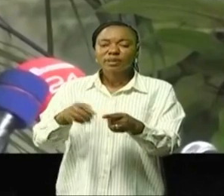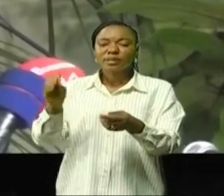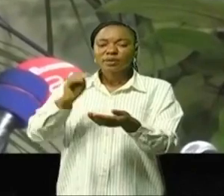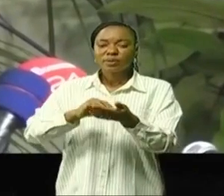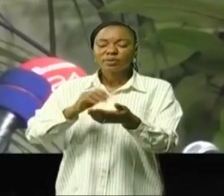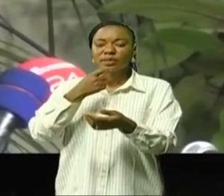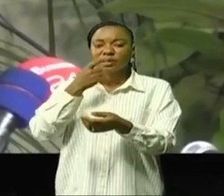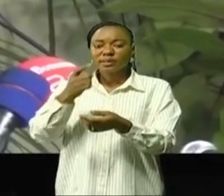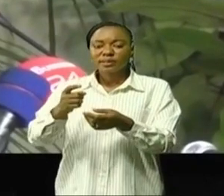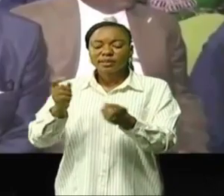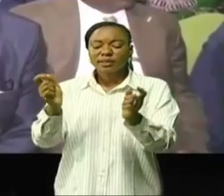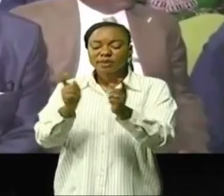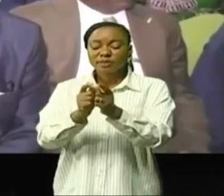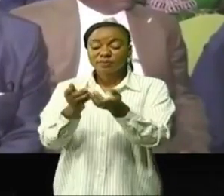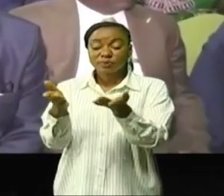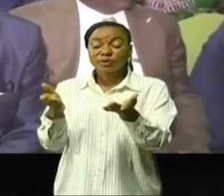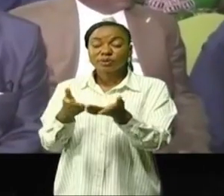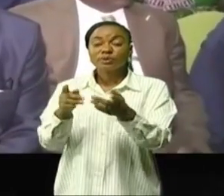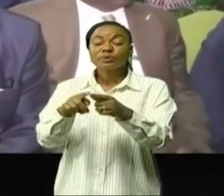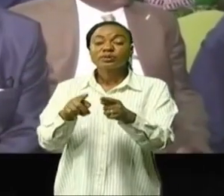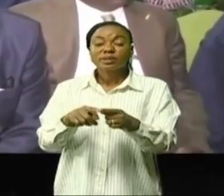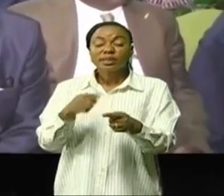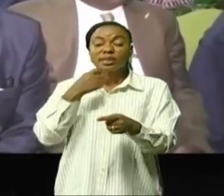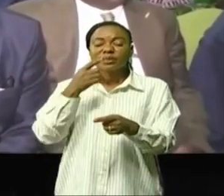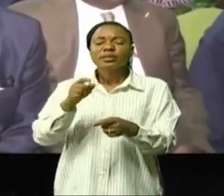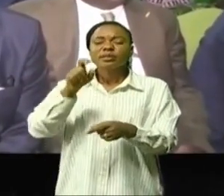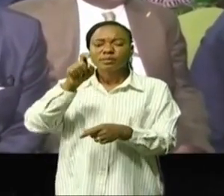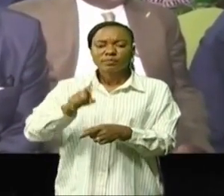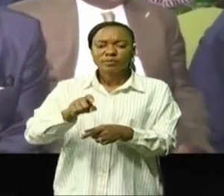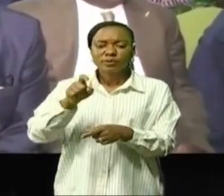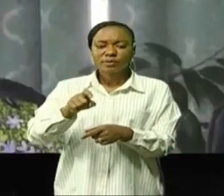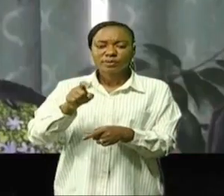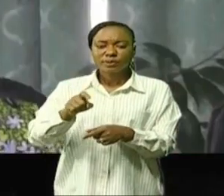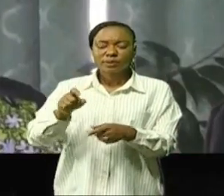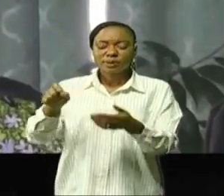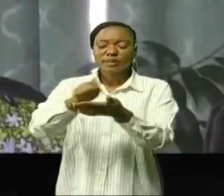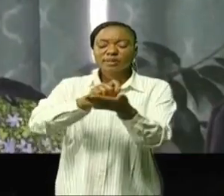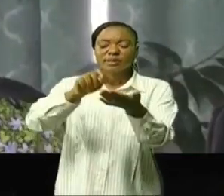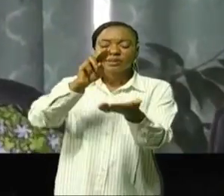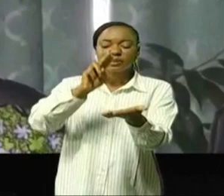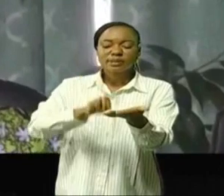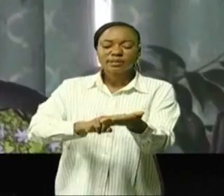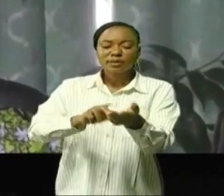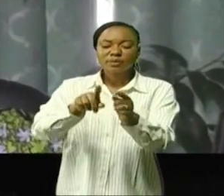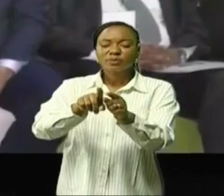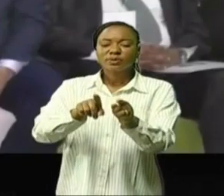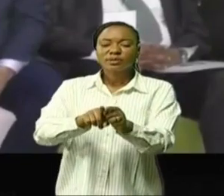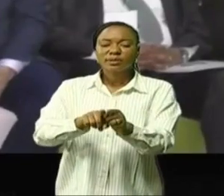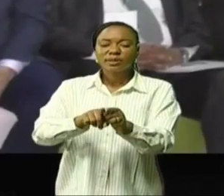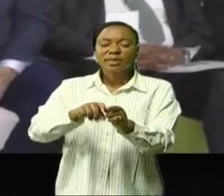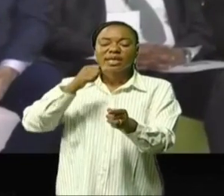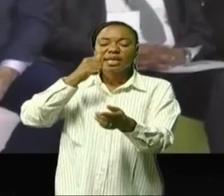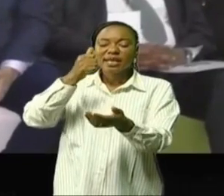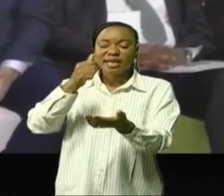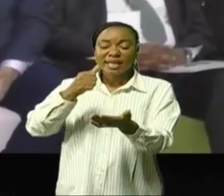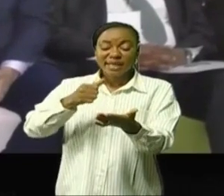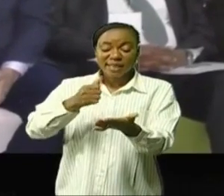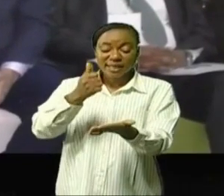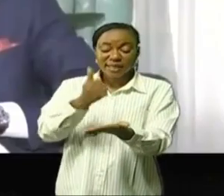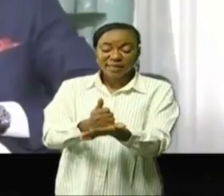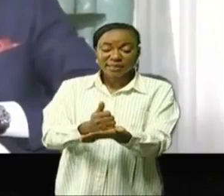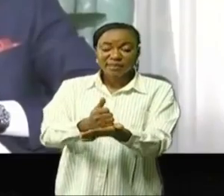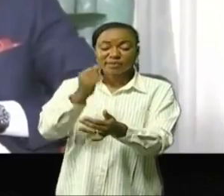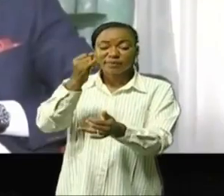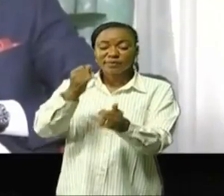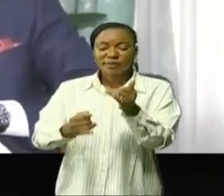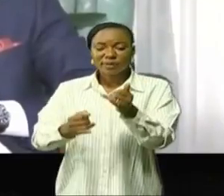cadres de cette rencontre et a soulevé la nécessité et l'urgence de la signature d'un arrêté interministériel devant déterminer